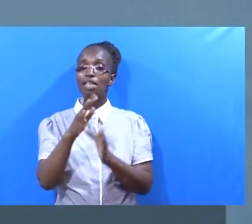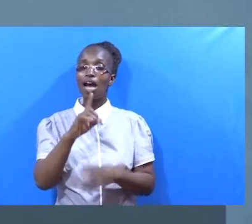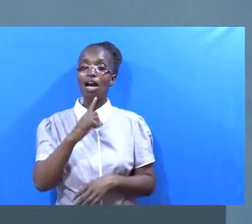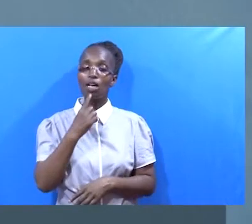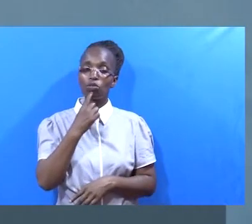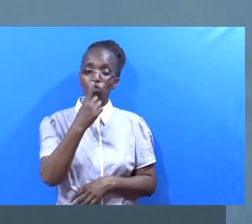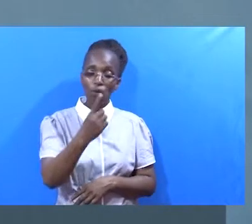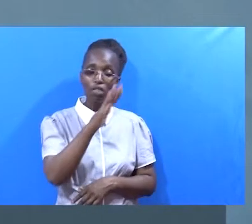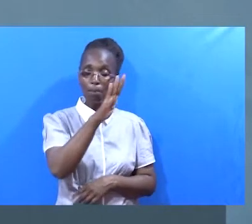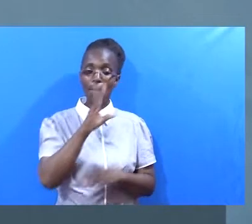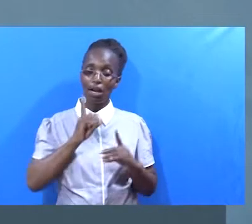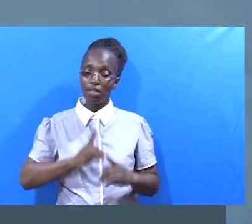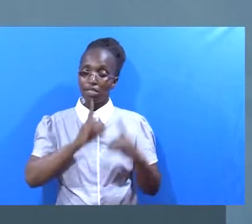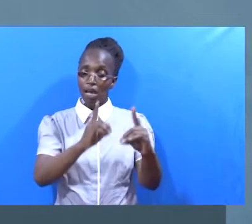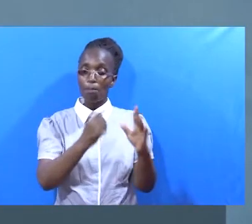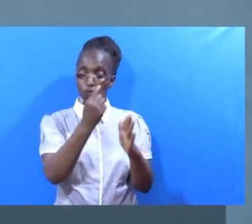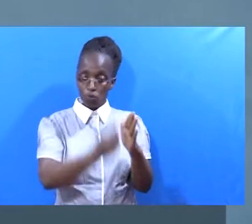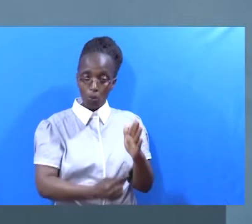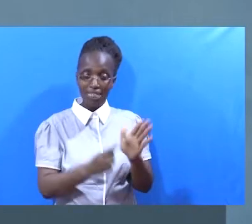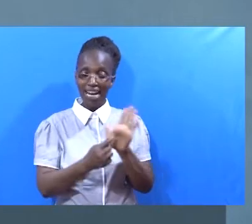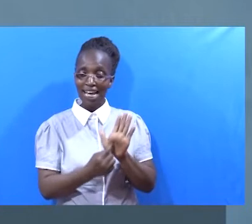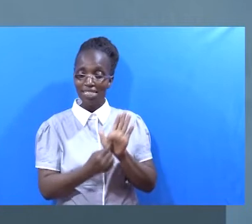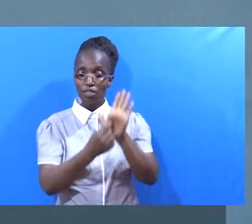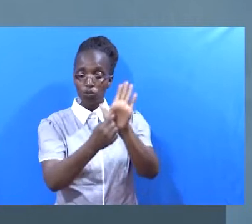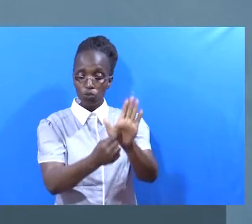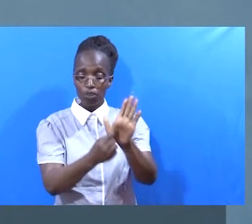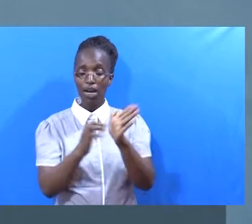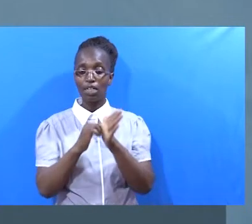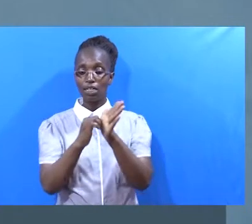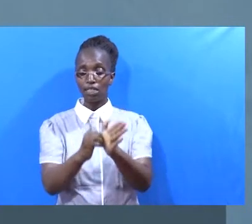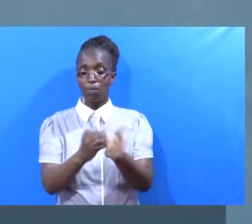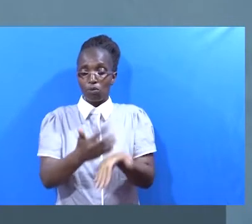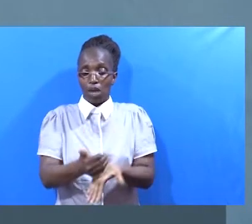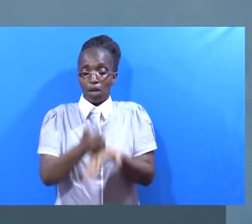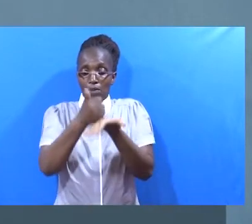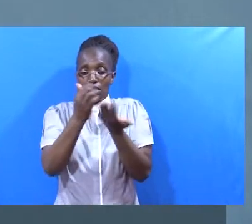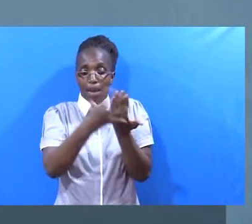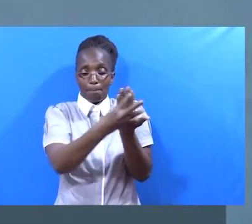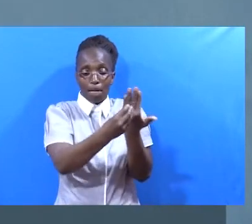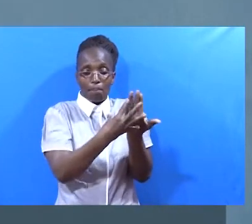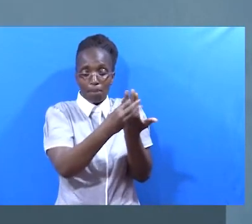kuwamea kwamba Amewapa mfano Ili waweze kufanya vivyo ivyo